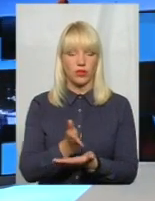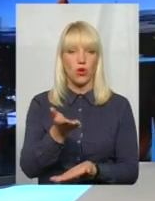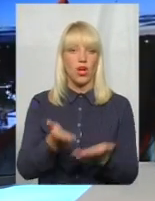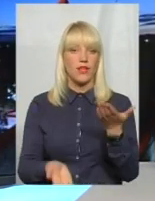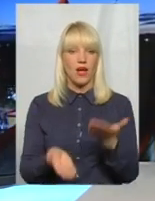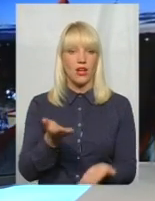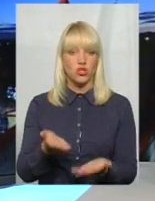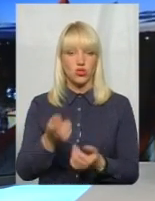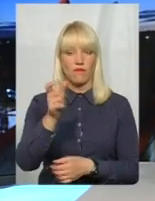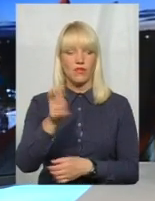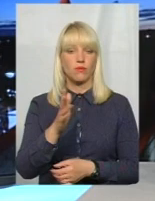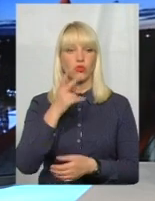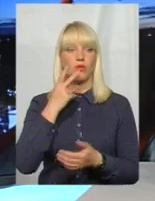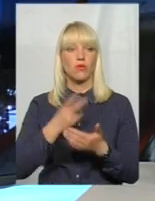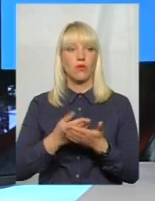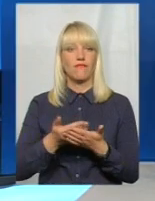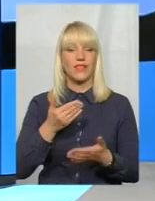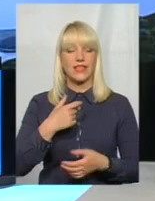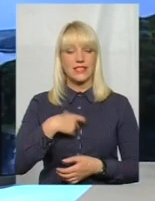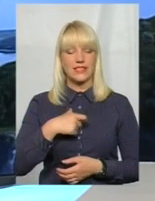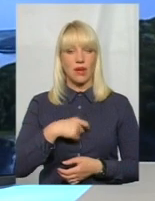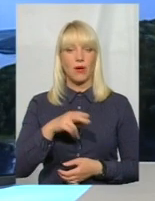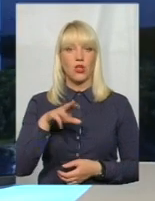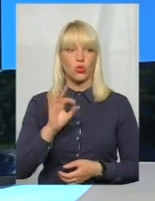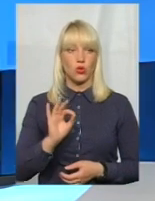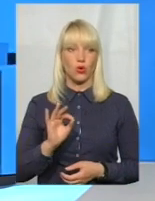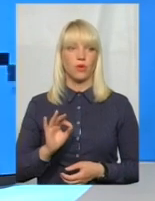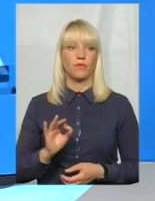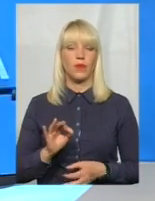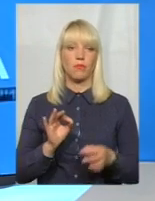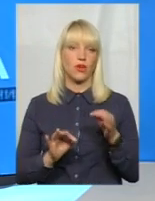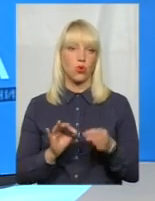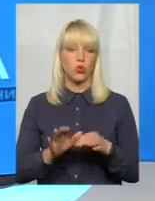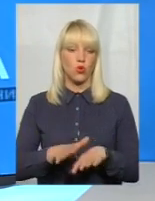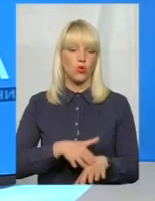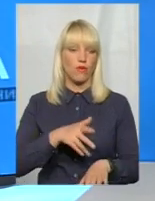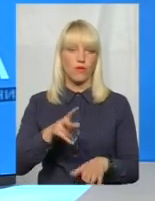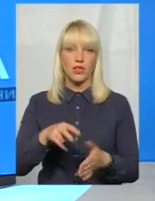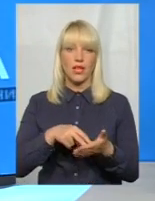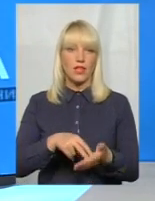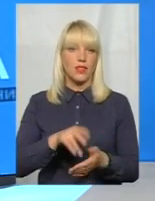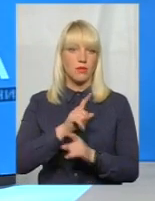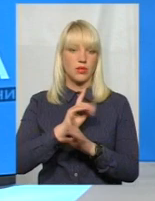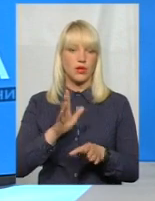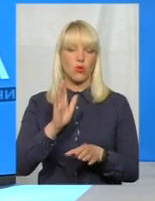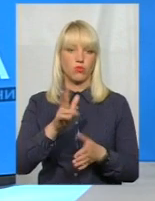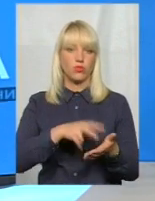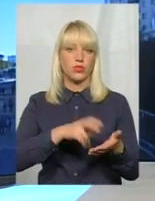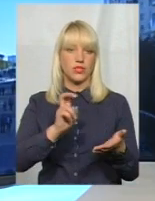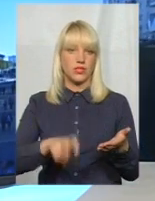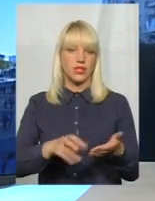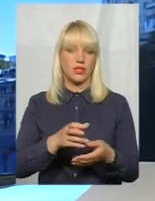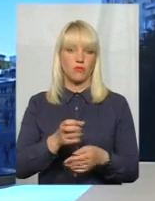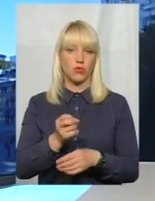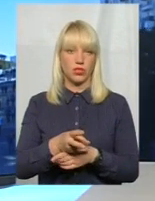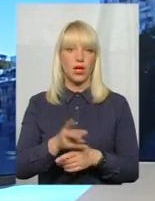буде проявляти щось від себе, то природно довго він не протримається, його знімуть. Ми вже мали такі прецеденти. Коли